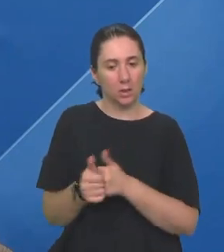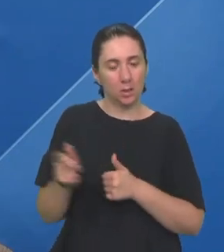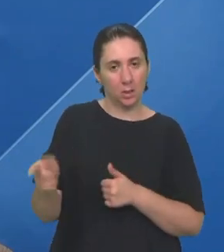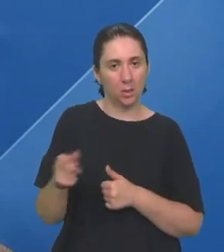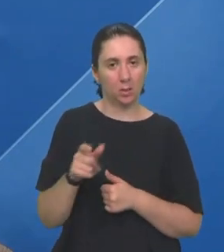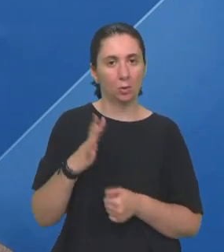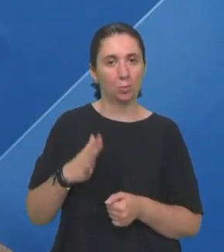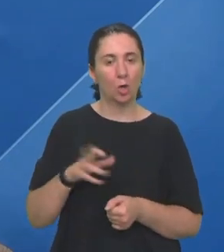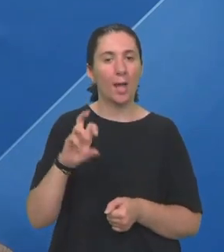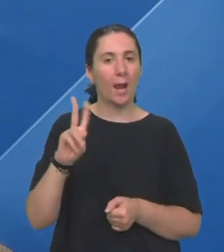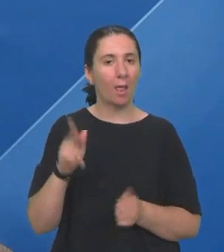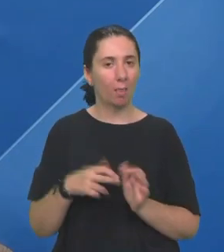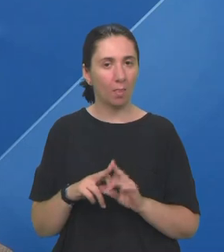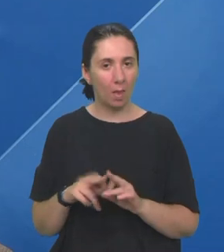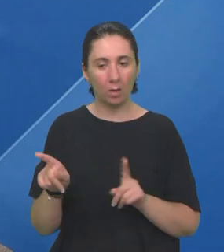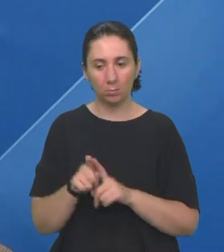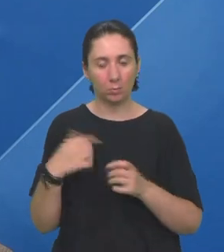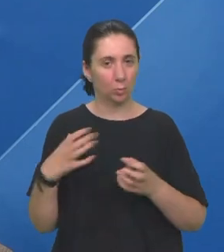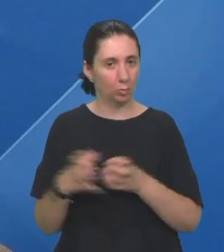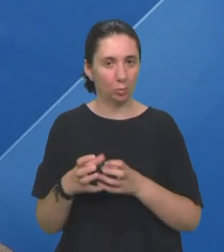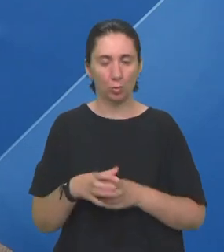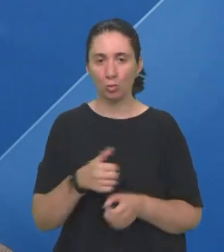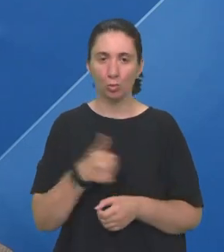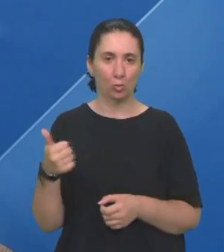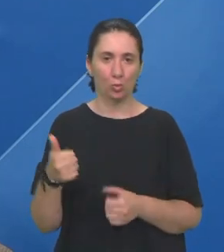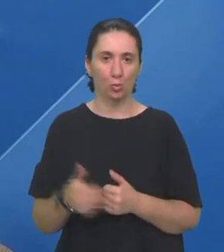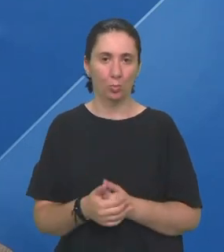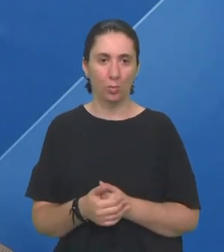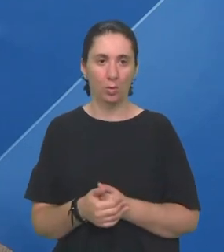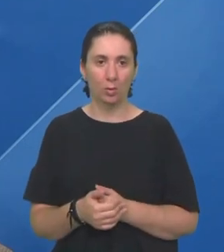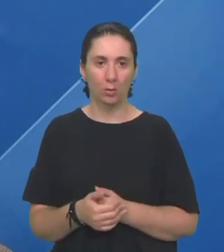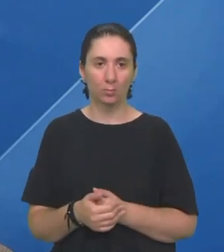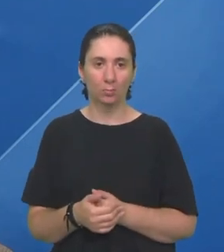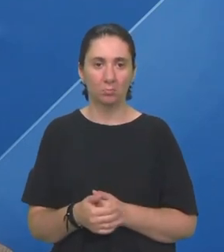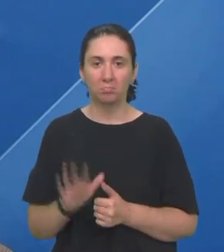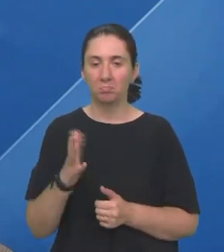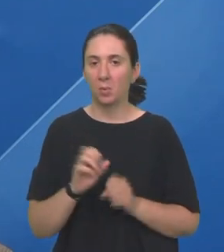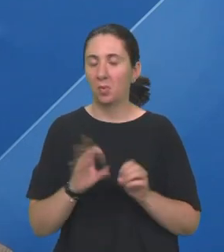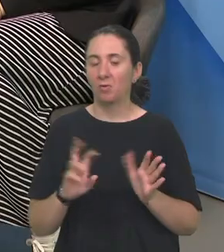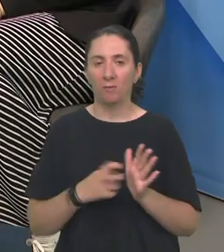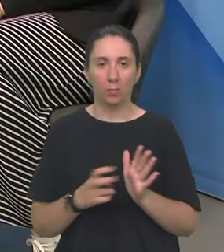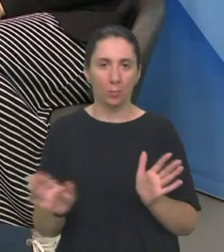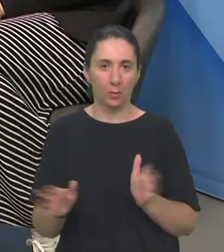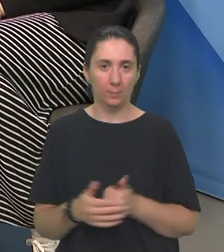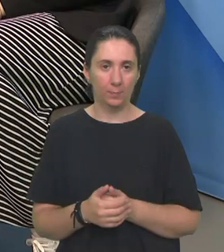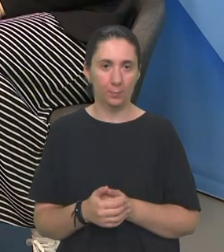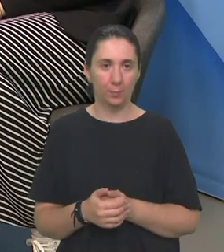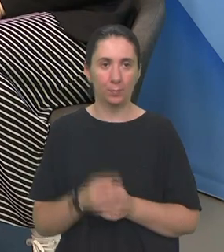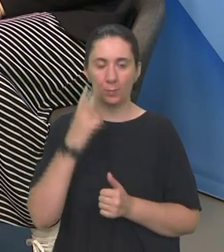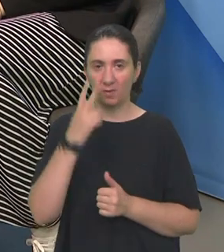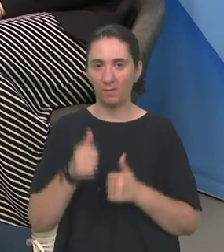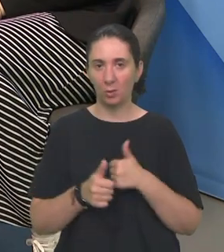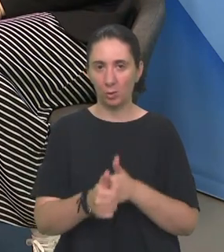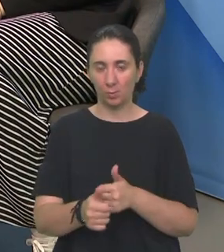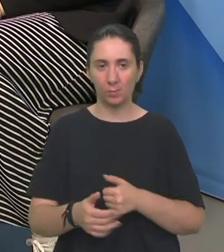gospodičnom Jelenom se isto družimo, super Nema nikakve problema Nema nikakve problema sa vidućom